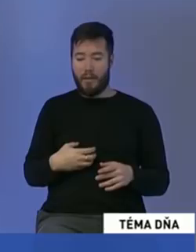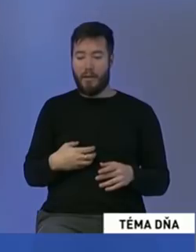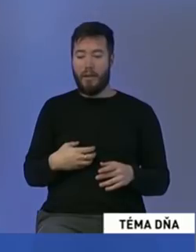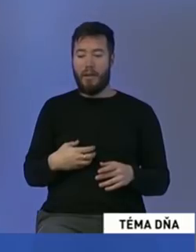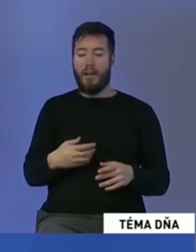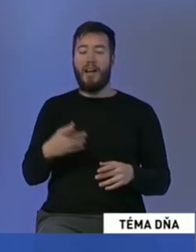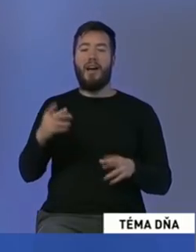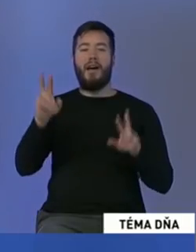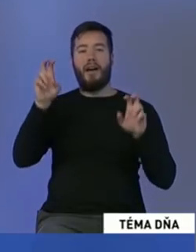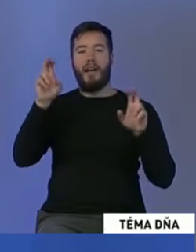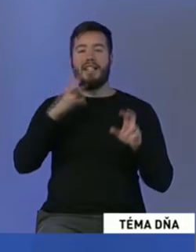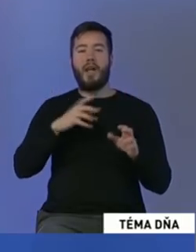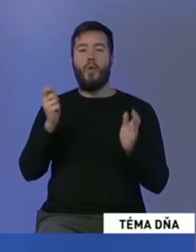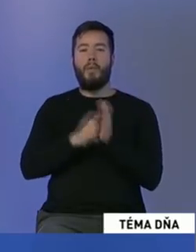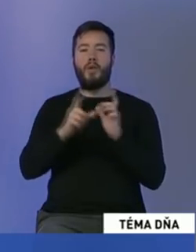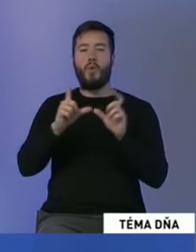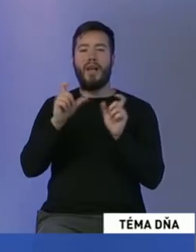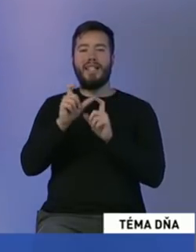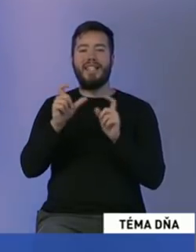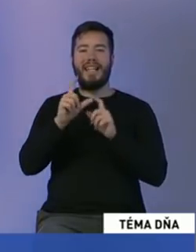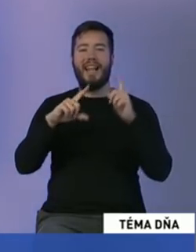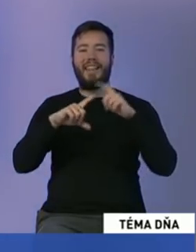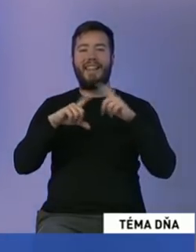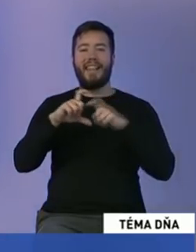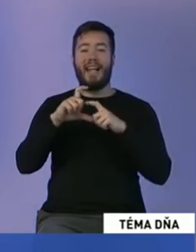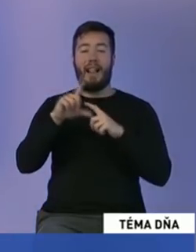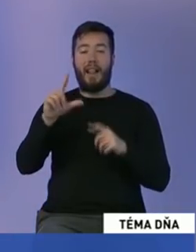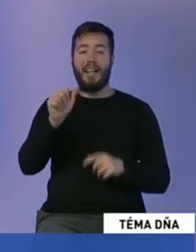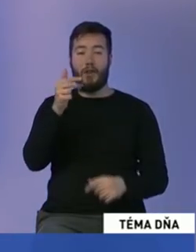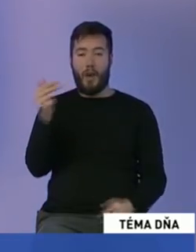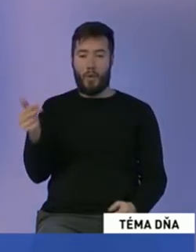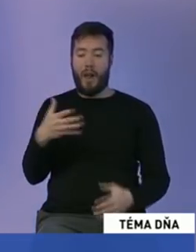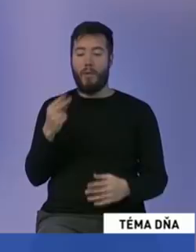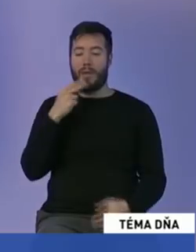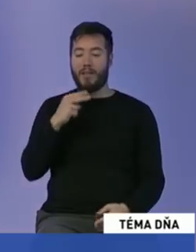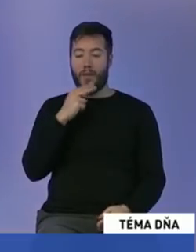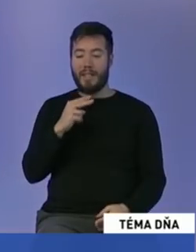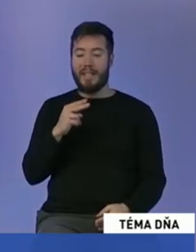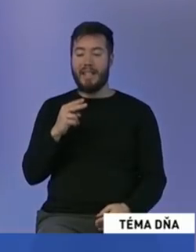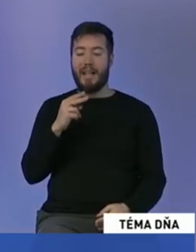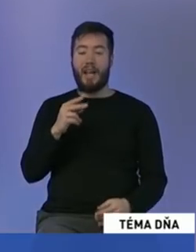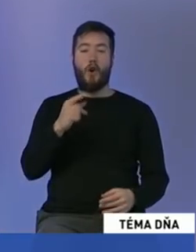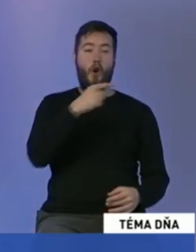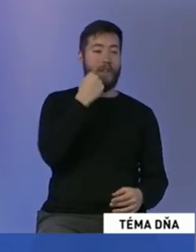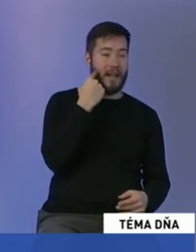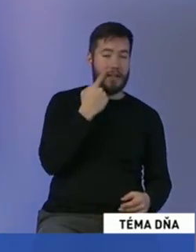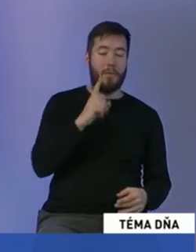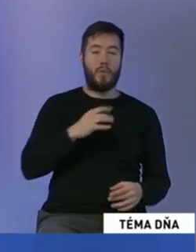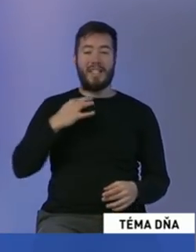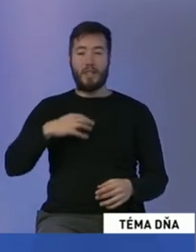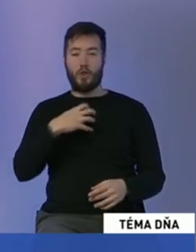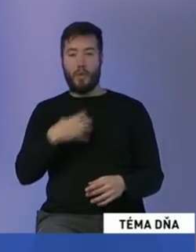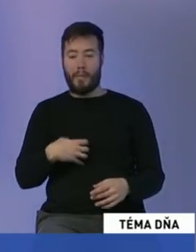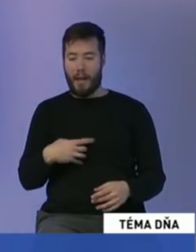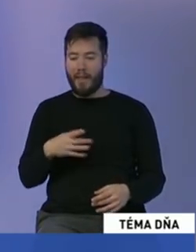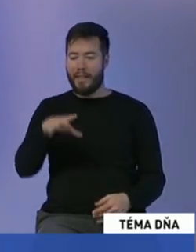US Steel za 1 euro. Máme tu ľudí na Bansko-Vystričskom kraji, otec a syn, svetový unikát, ktorí vďaka svojej neschopnosti a nekompetentnosti